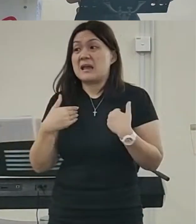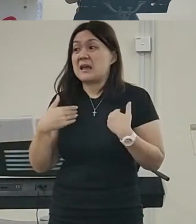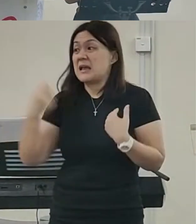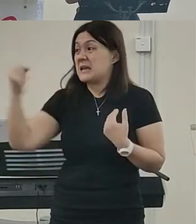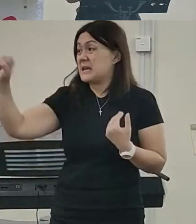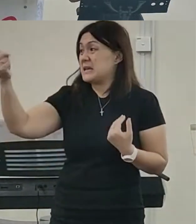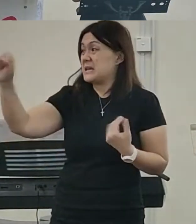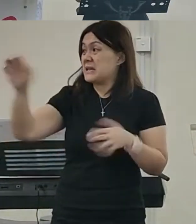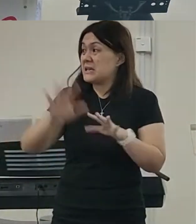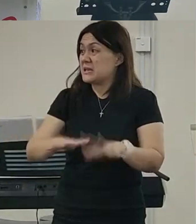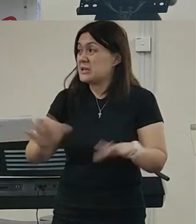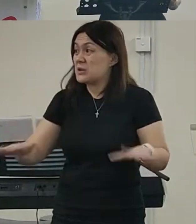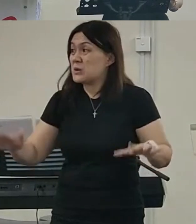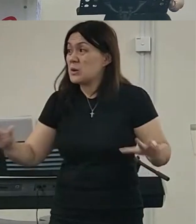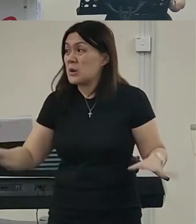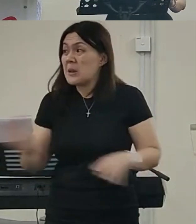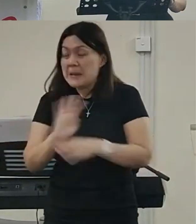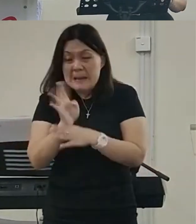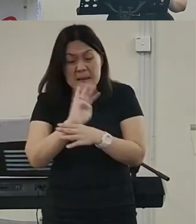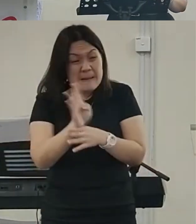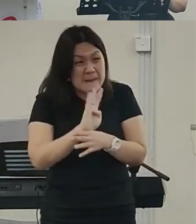孩子那么你很忙